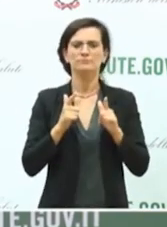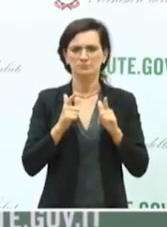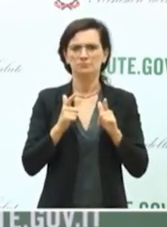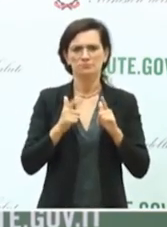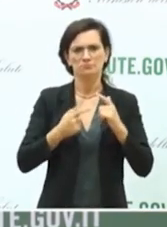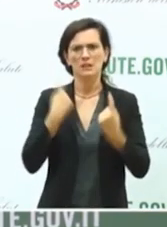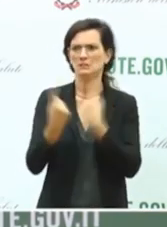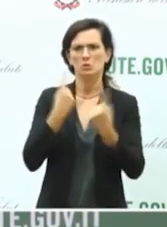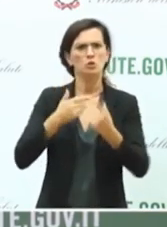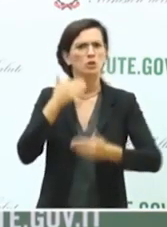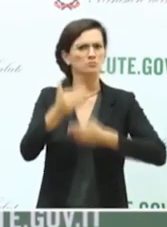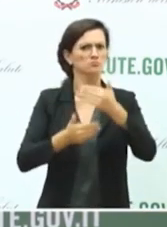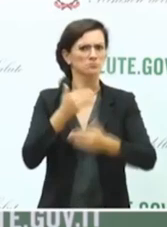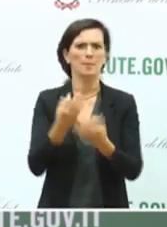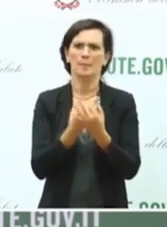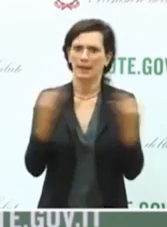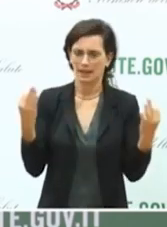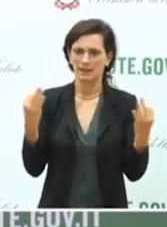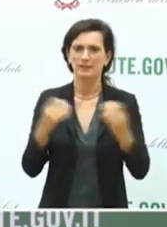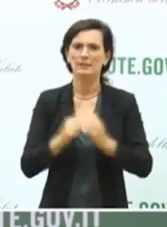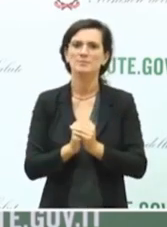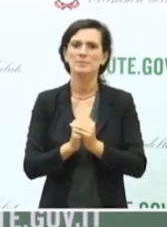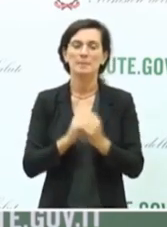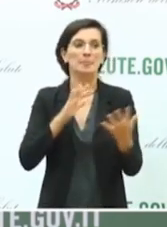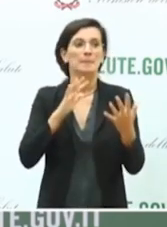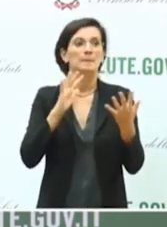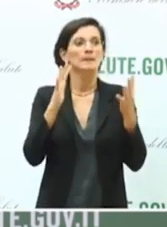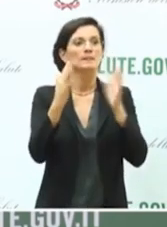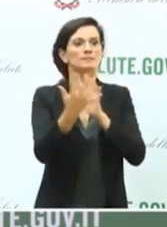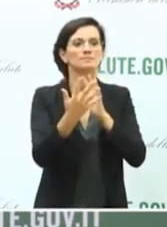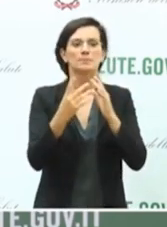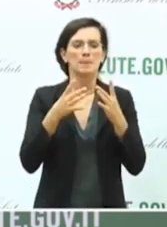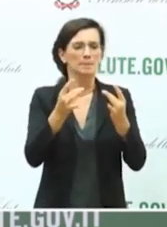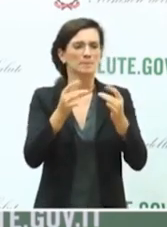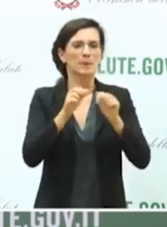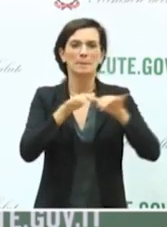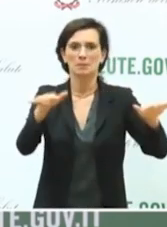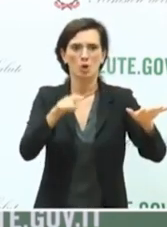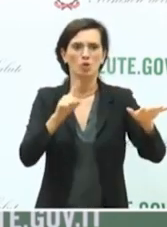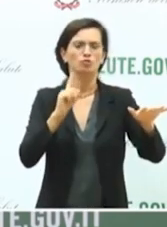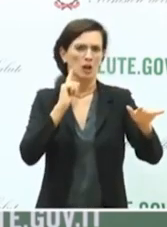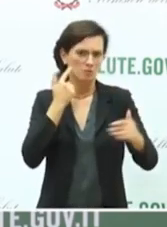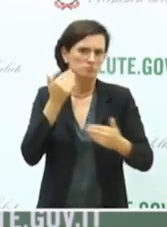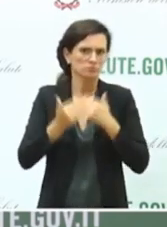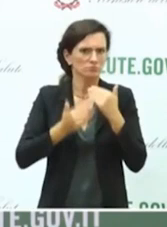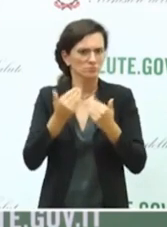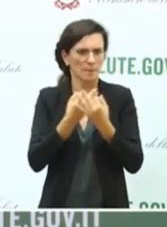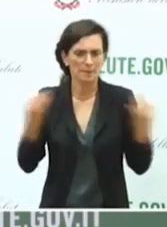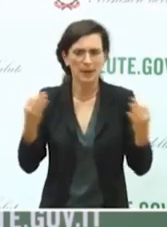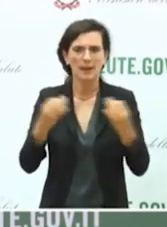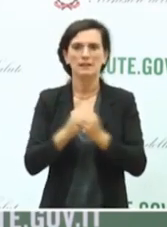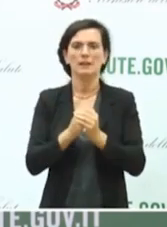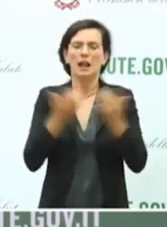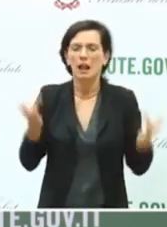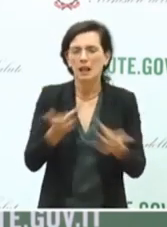andando bene dal punto di vista dell'evoluzione della situazione epidemiologica con diminuzione dell'incidenza,